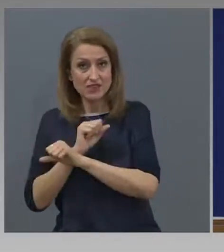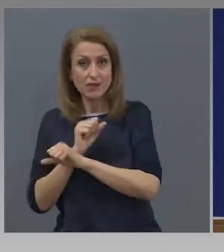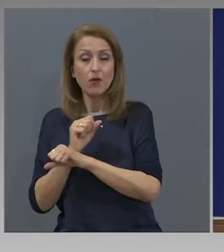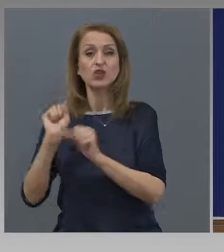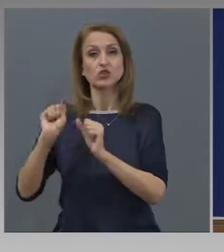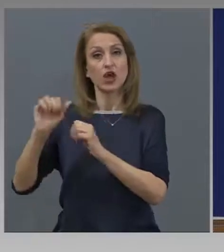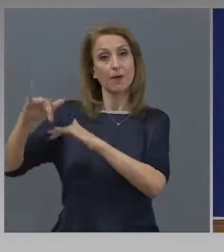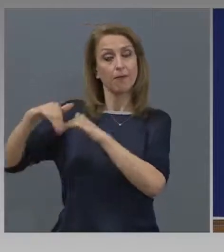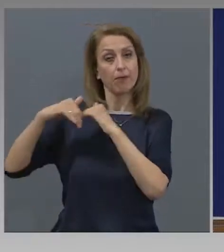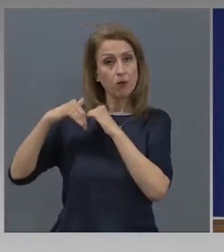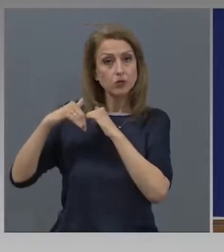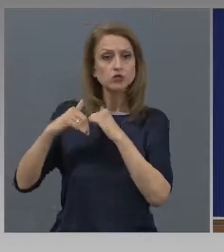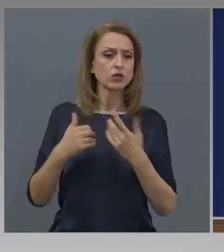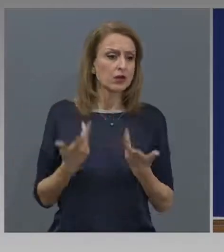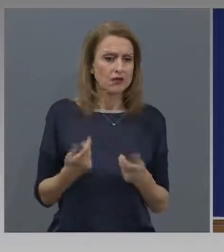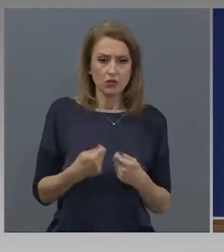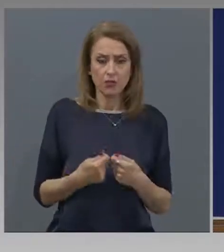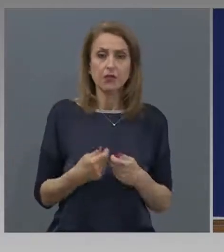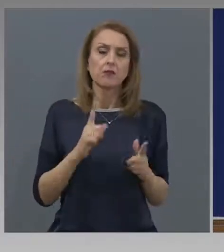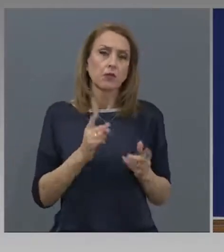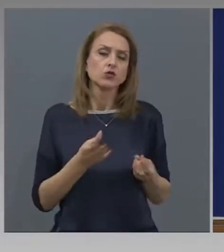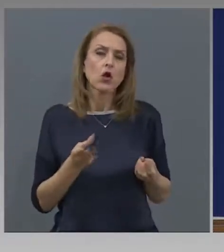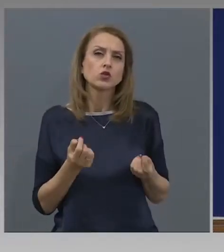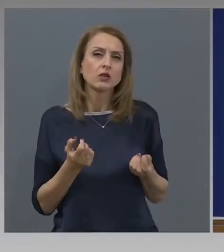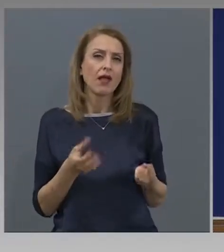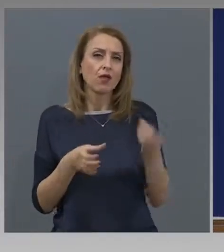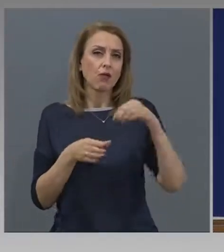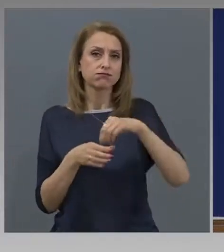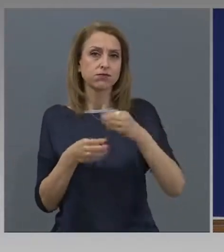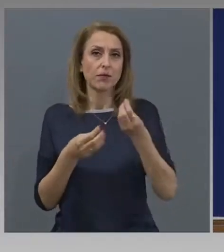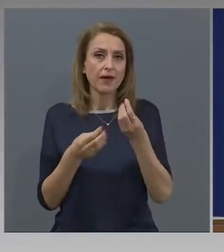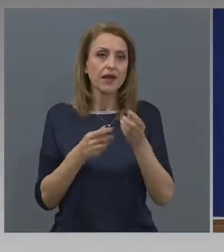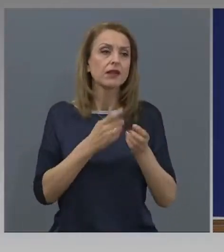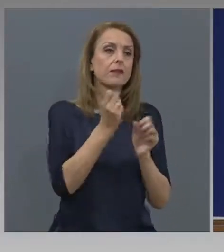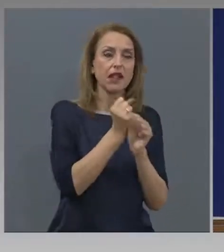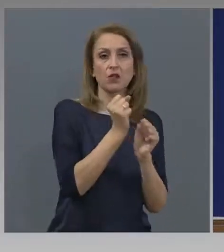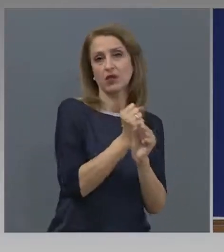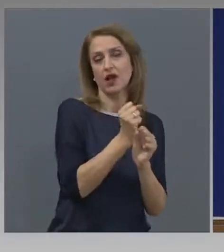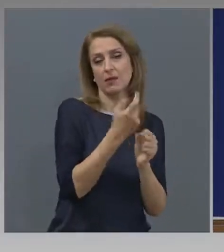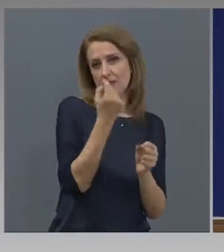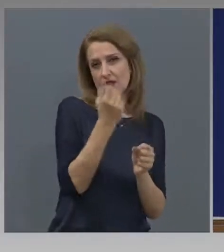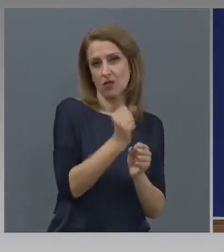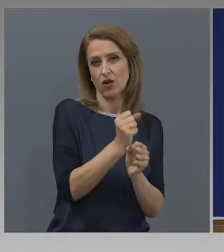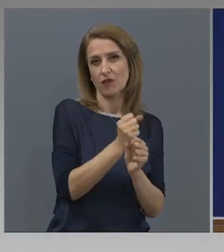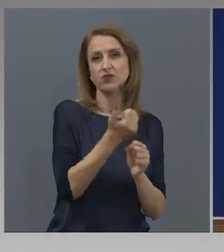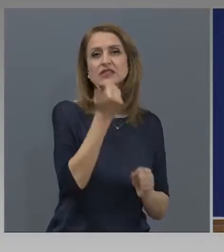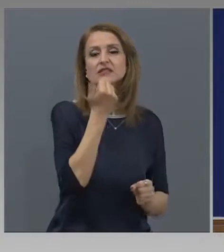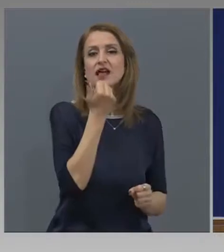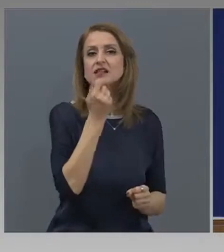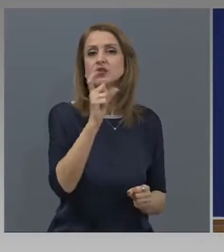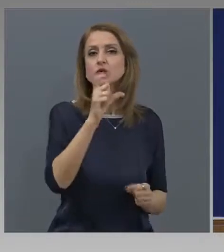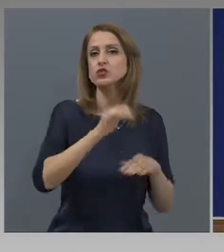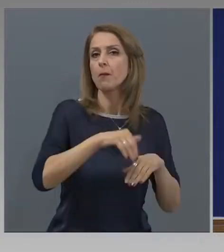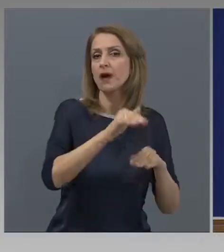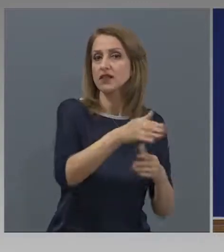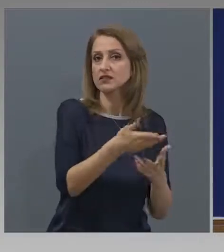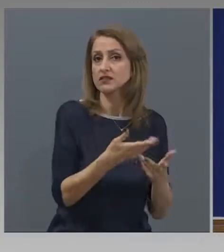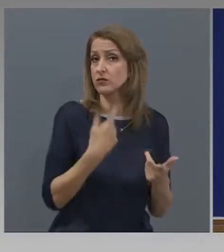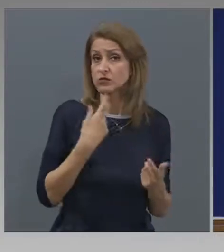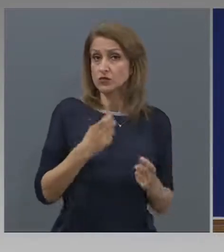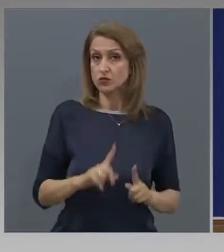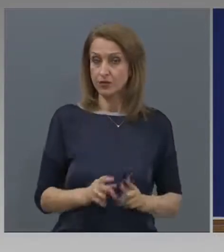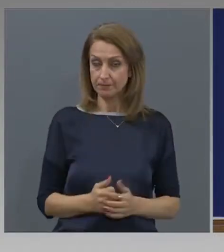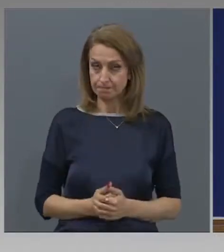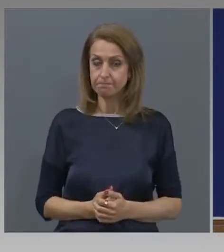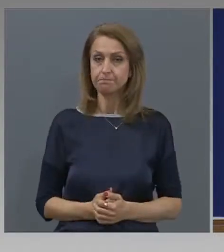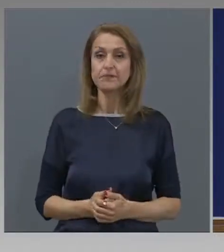помощи, по-добре да си допълнят доходите с работа в селското ступанство. По отношение на